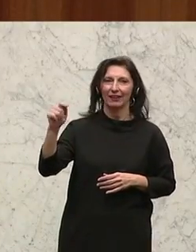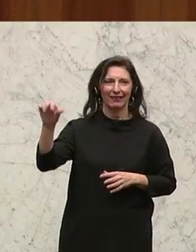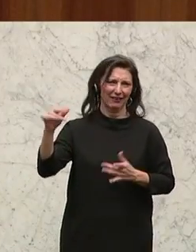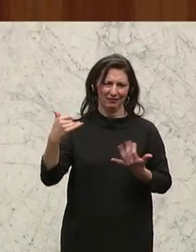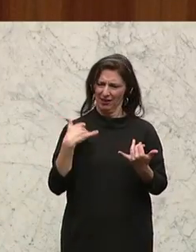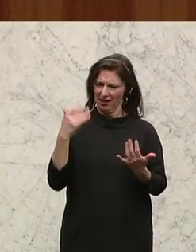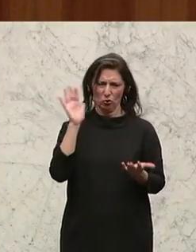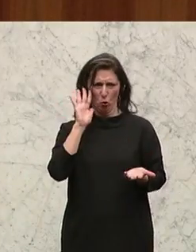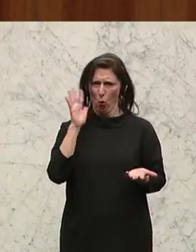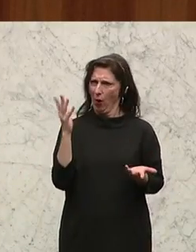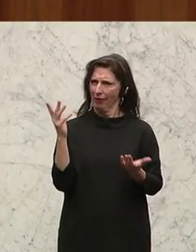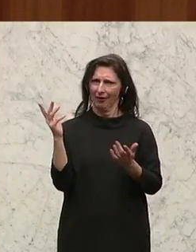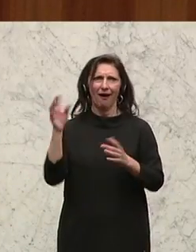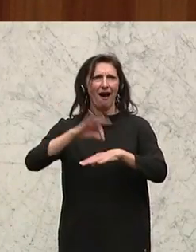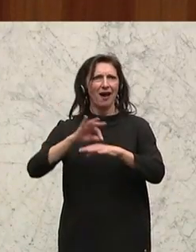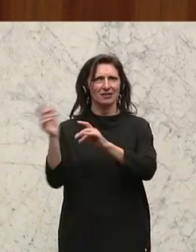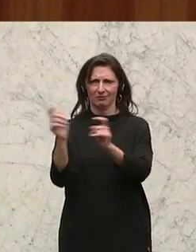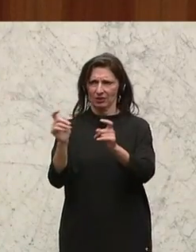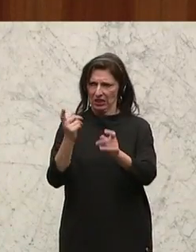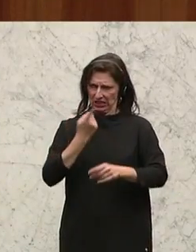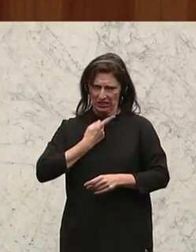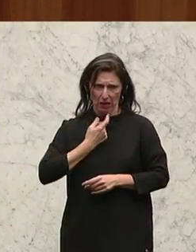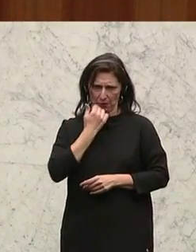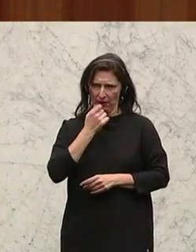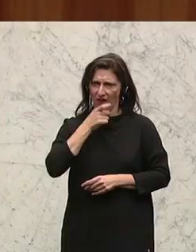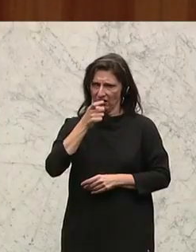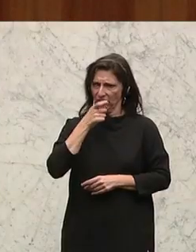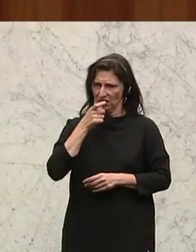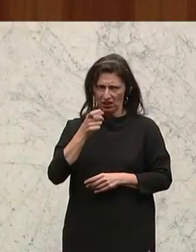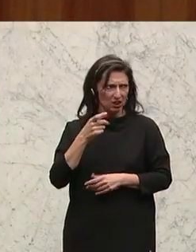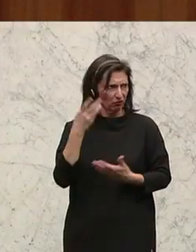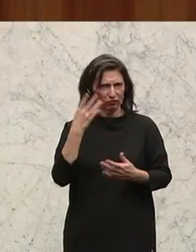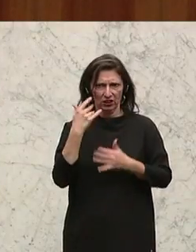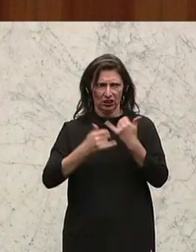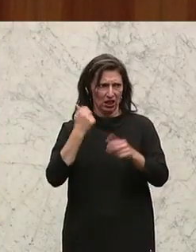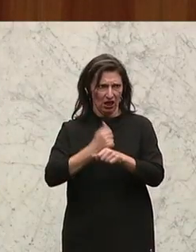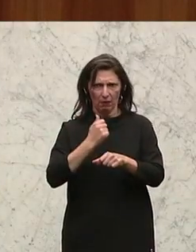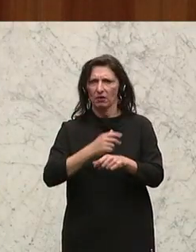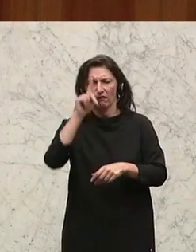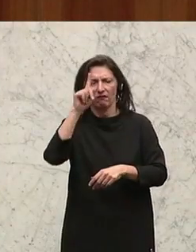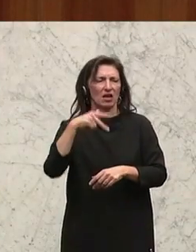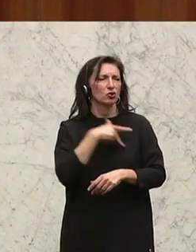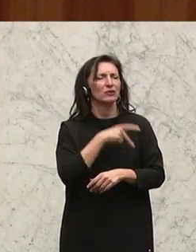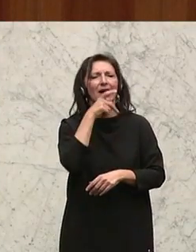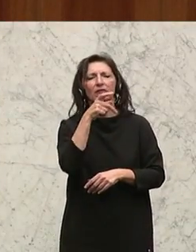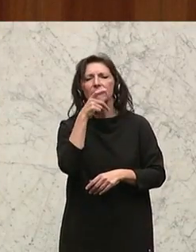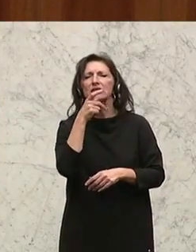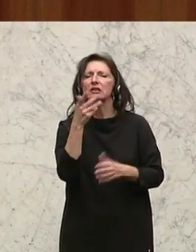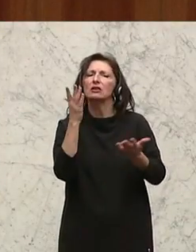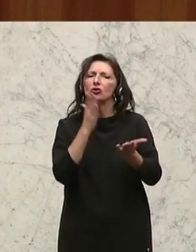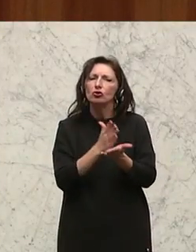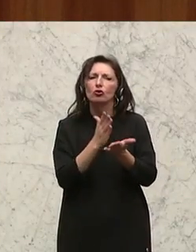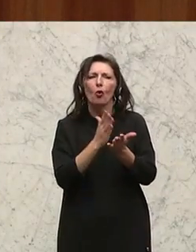Ärzte an. Ich war selbst 40 Jahre lang in einer Privatversicherung tätig. Wir wissen, Sozialversicherungen leisten einmal ein Mindestmaß an Möglichkeiten.